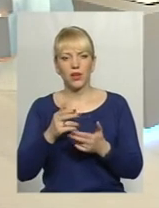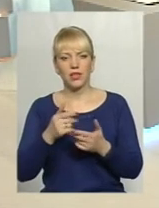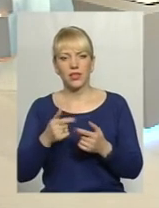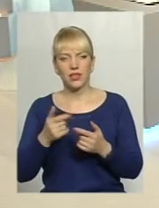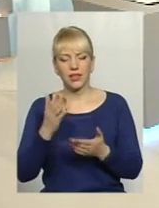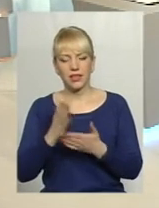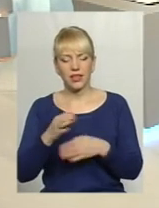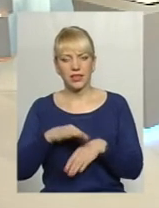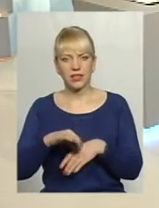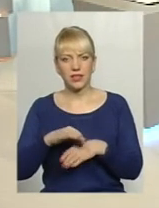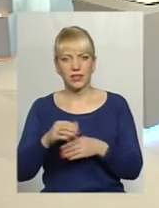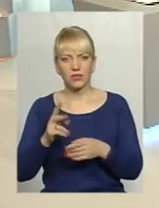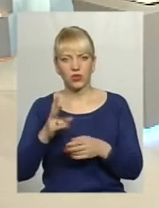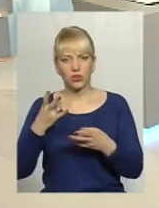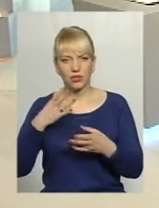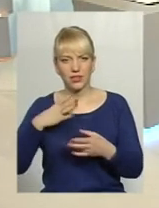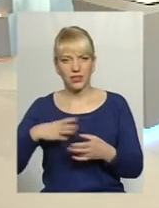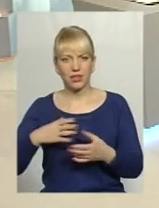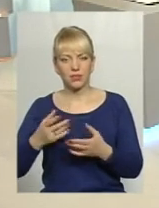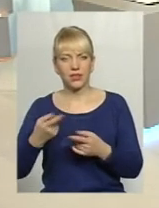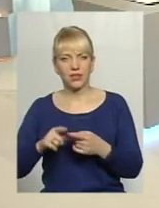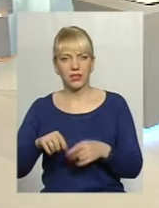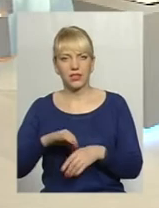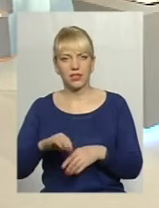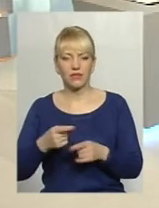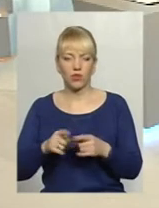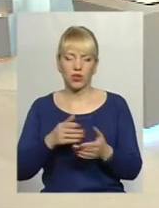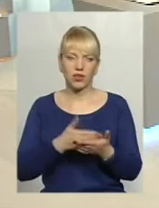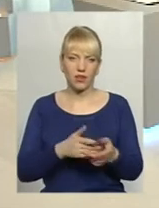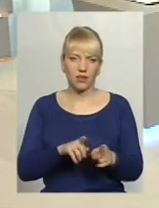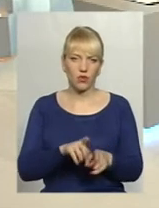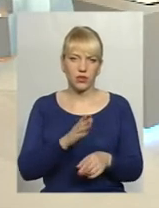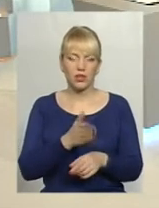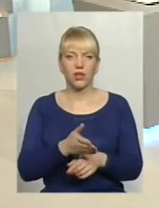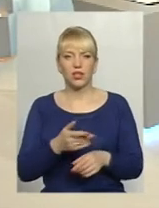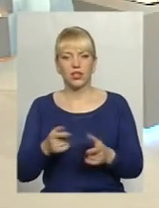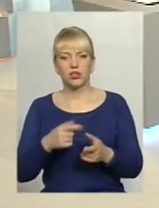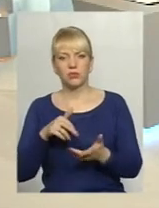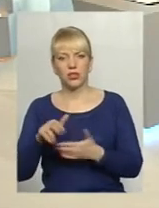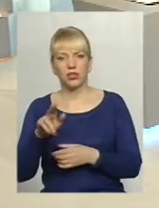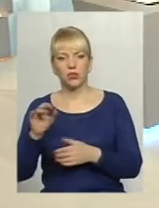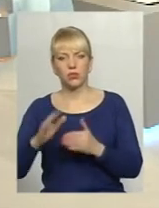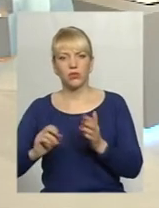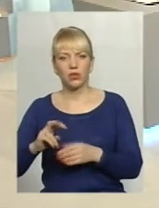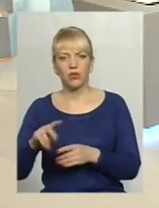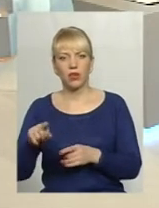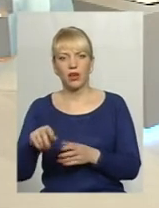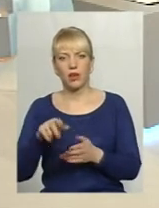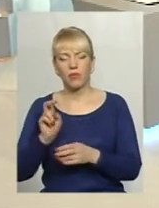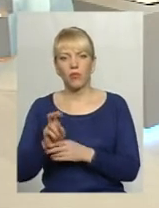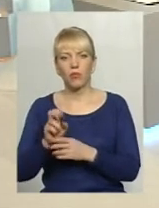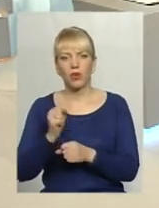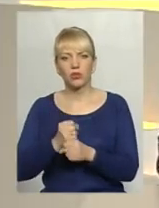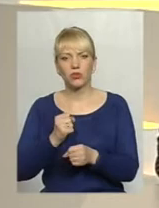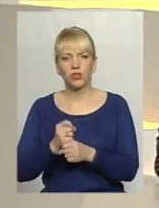прийти і запитати, от так от, да, чи піти до психологу, там, з ним попрацювати, щоб той, взагалі,